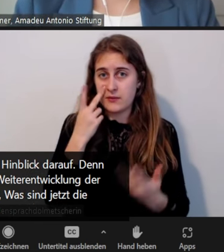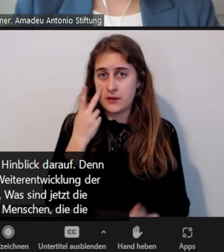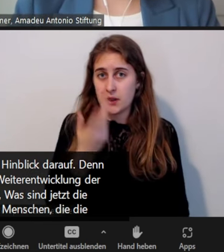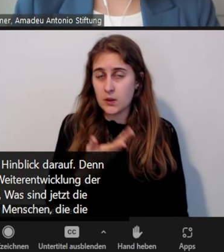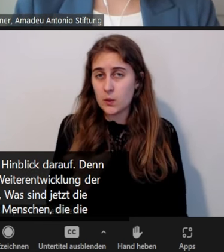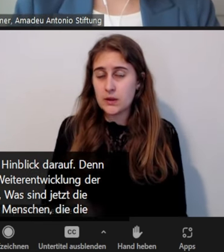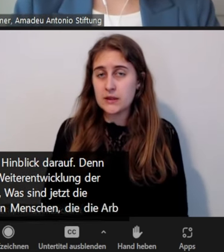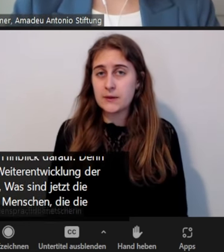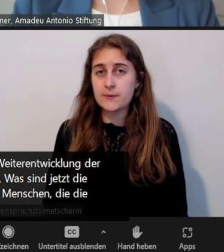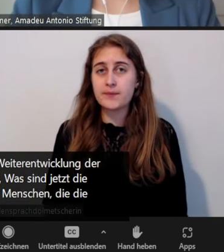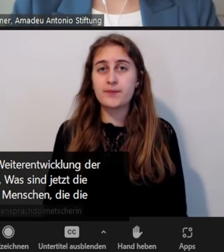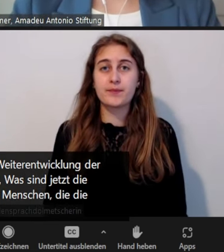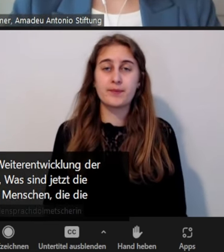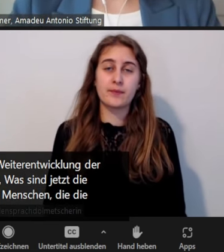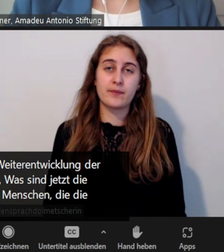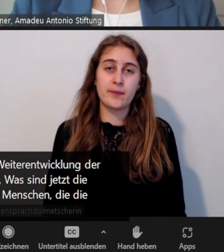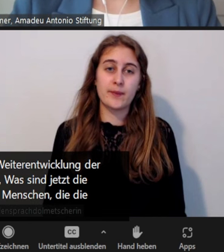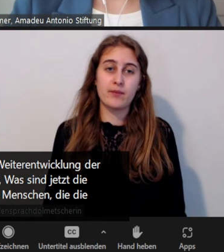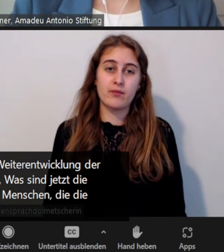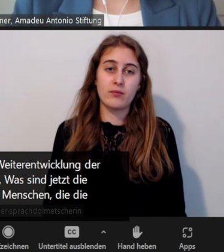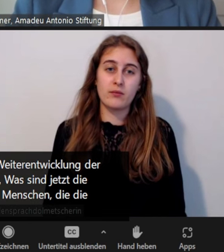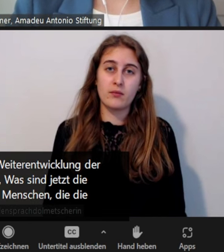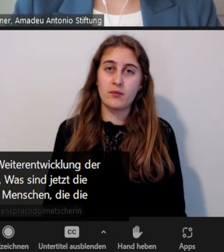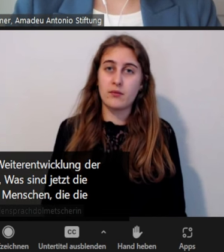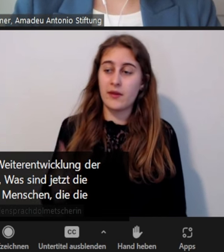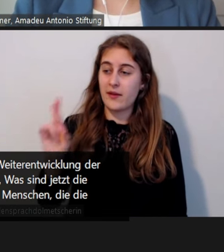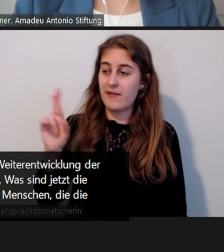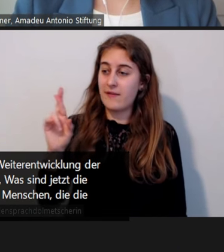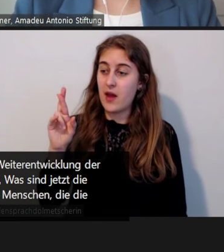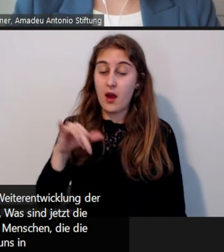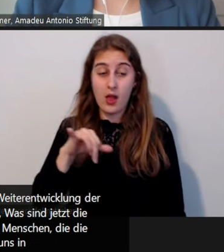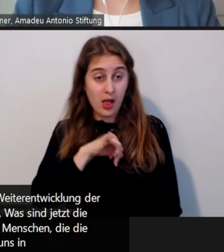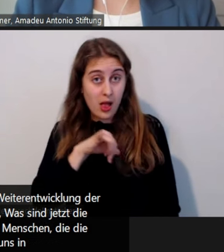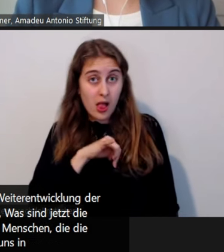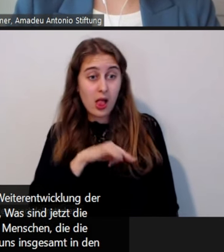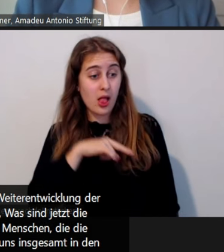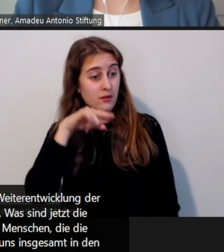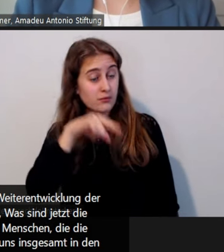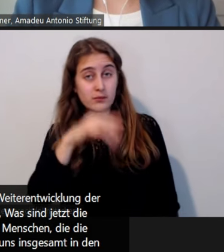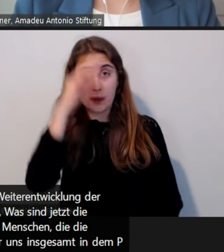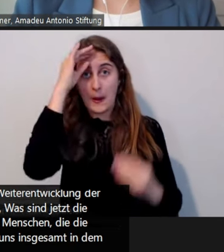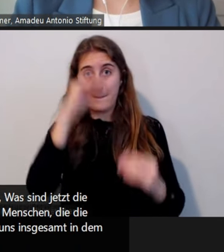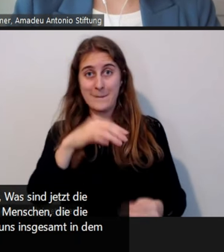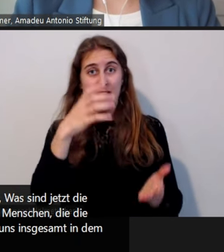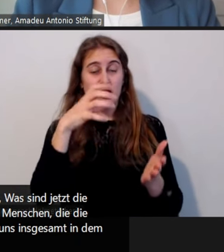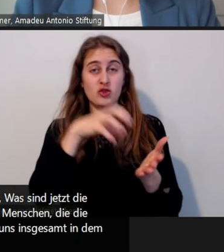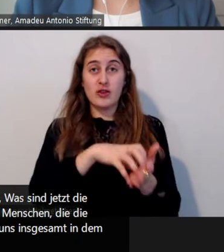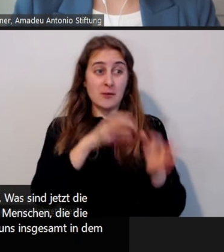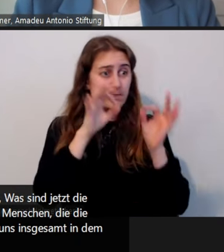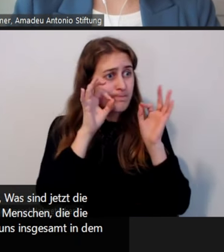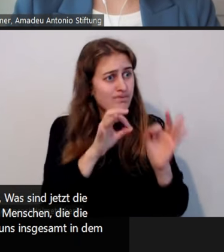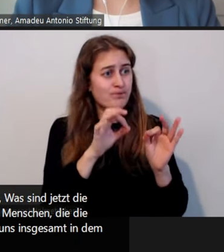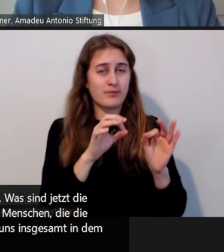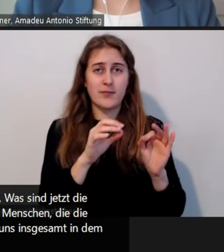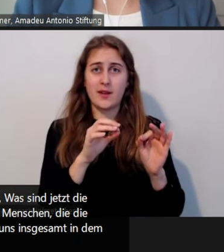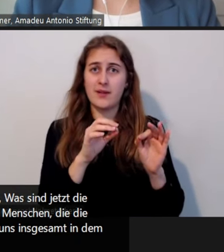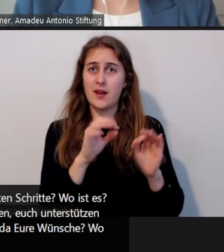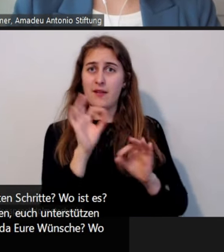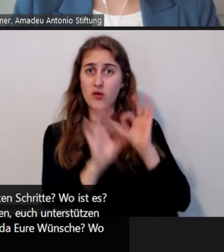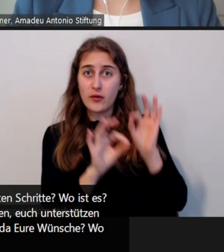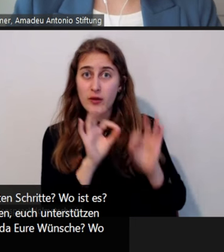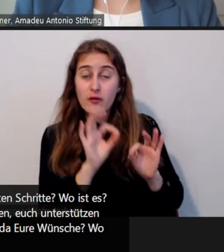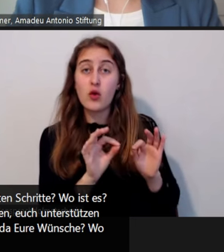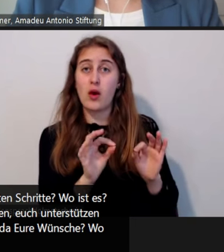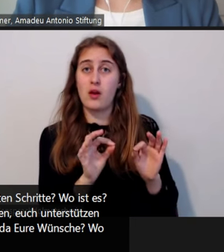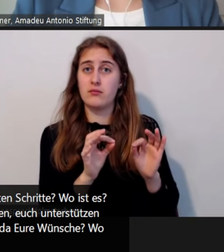Arbeit auch gut finden, euch unterstützen oder uns insgesamt in dem Projekt, was wären da eure Wünsche, wo sollte es